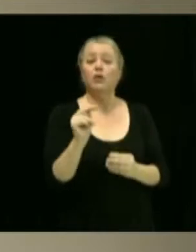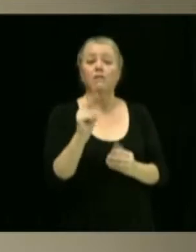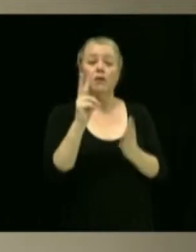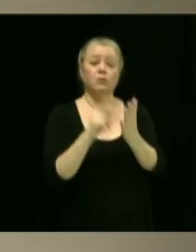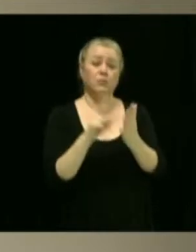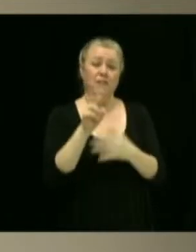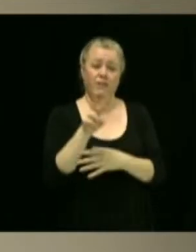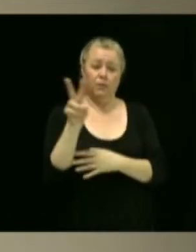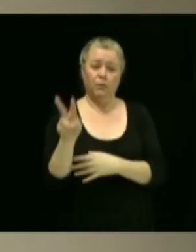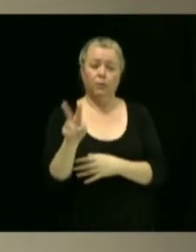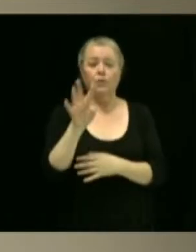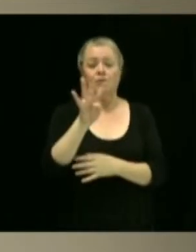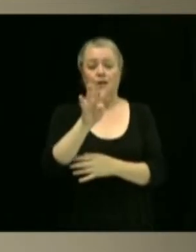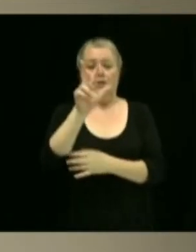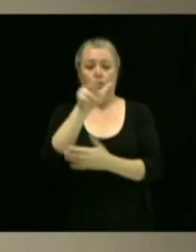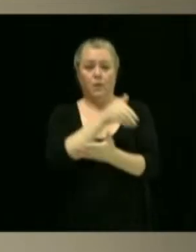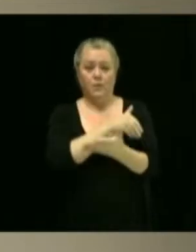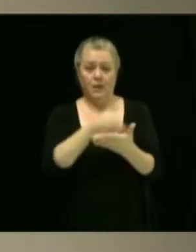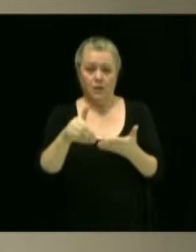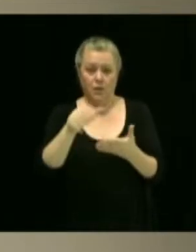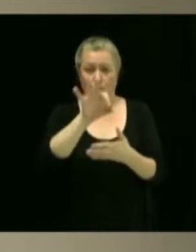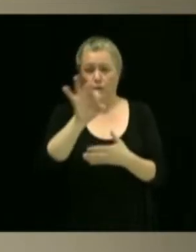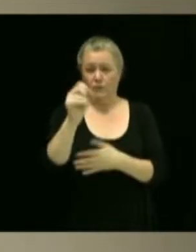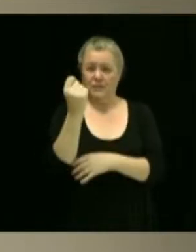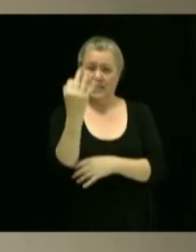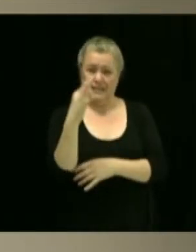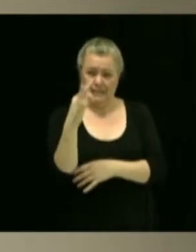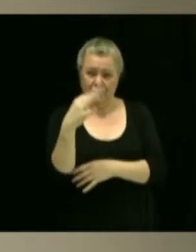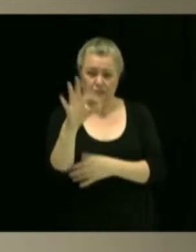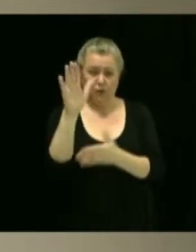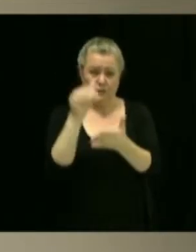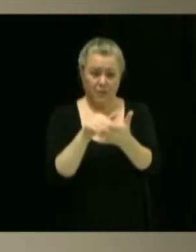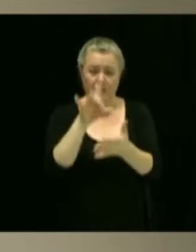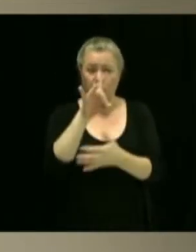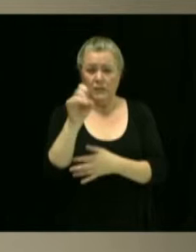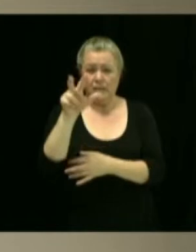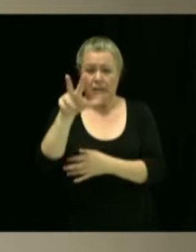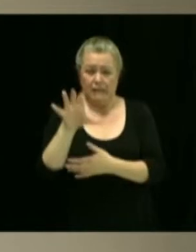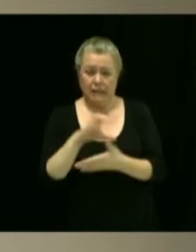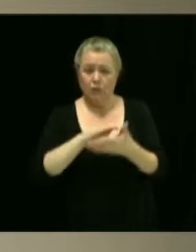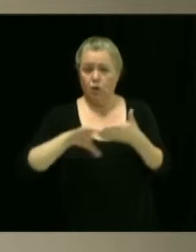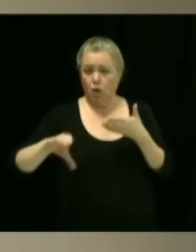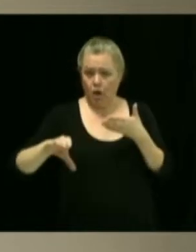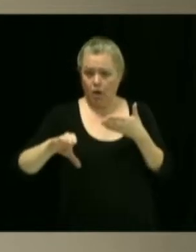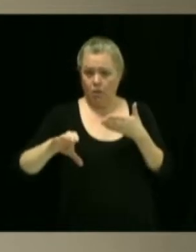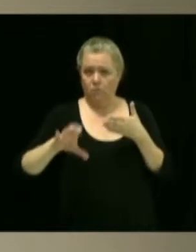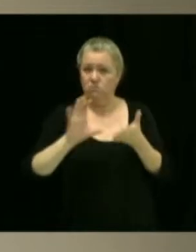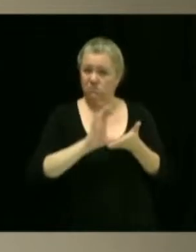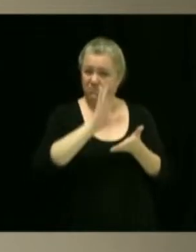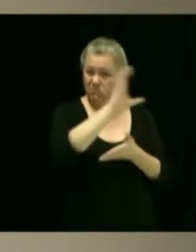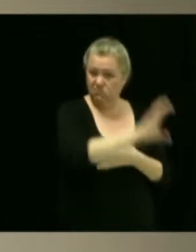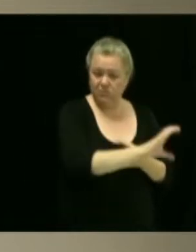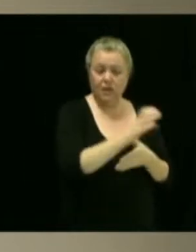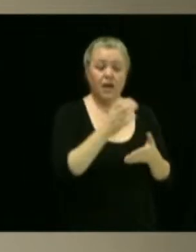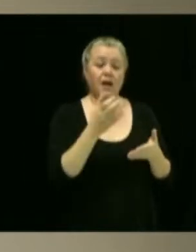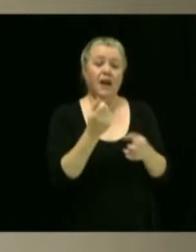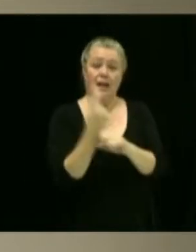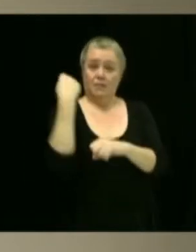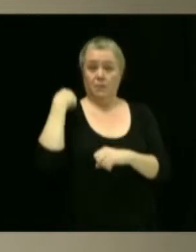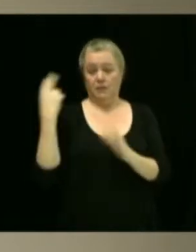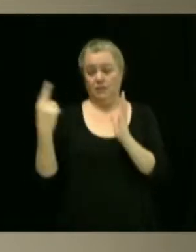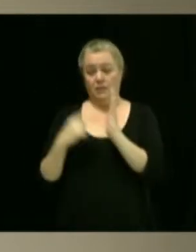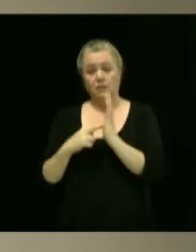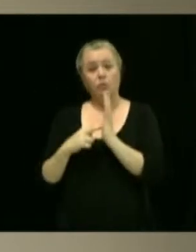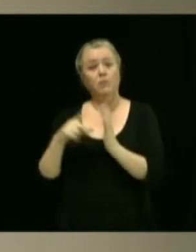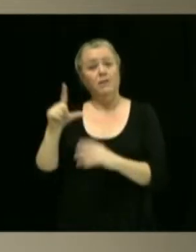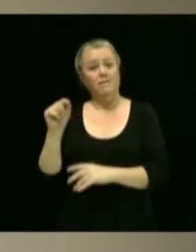de 43 919 835 $ en investissement en comparaison avec novembre 2020